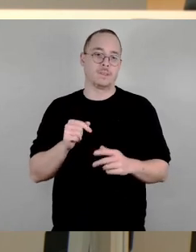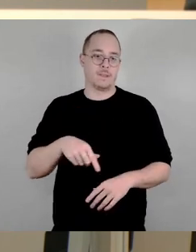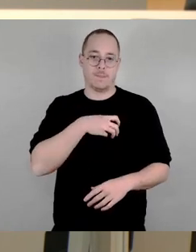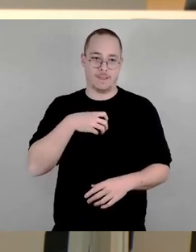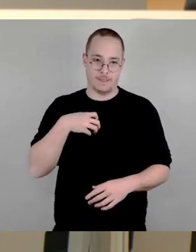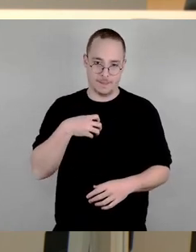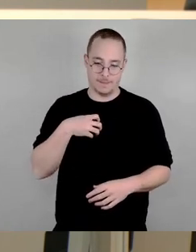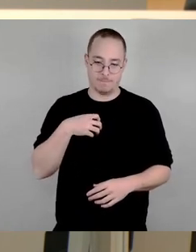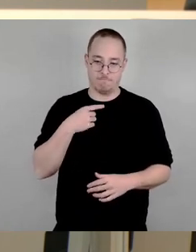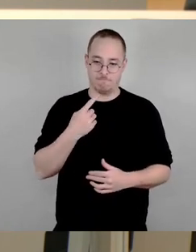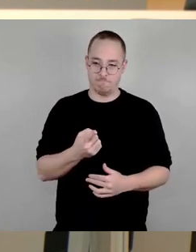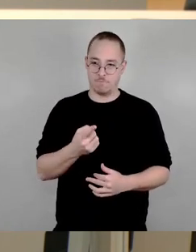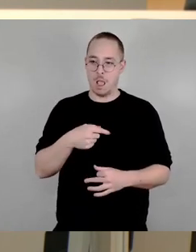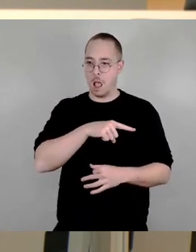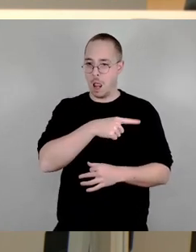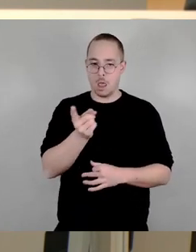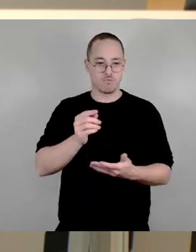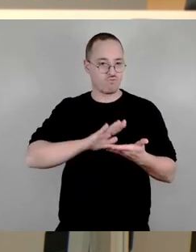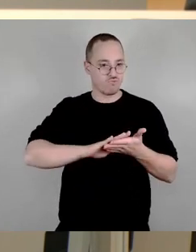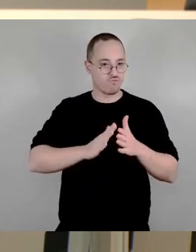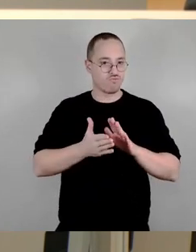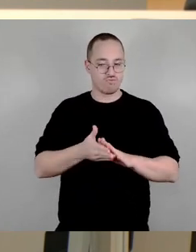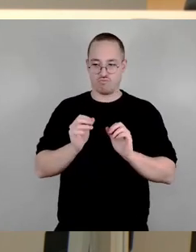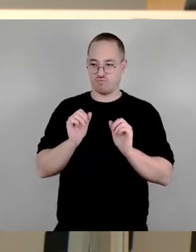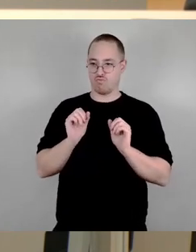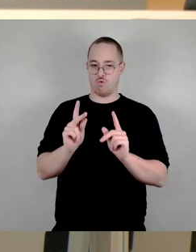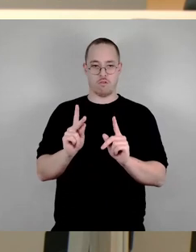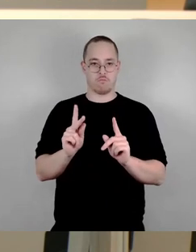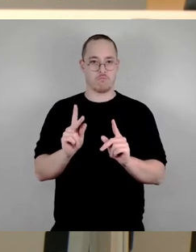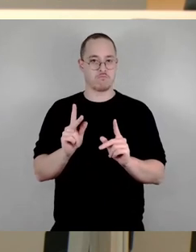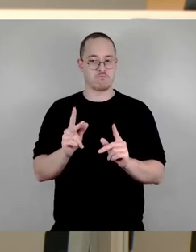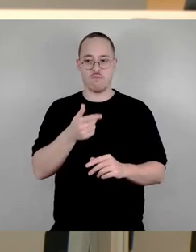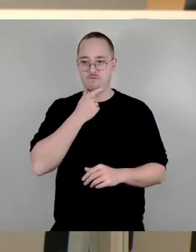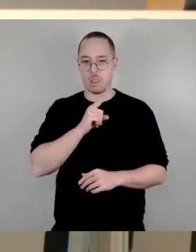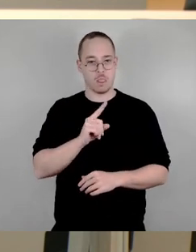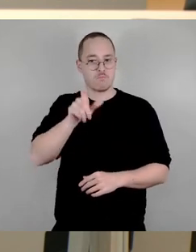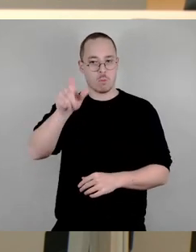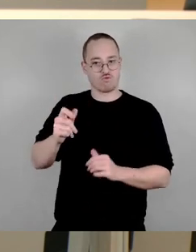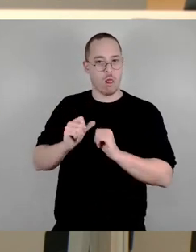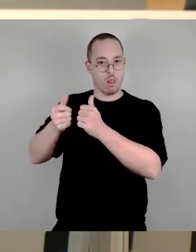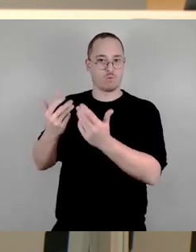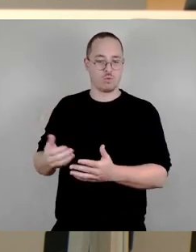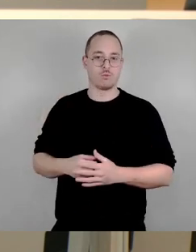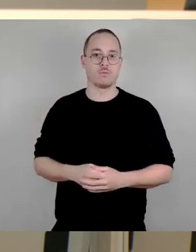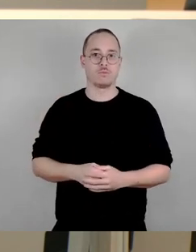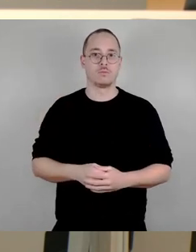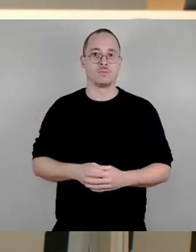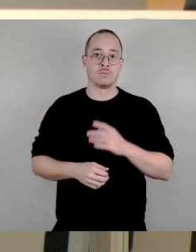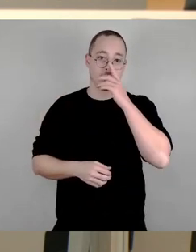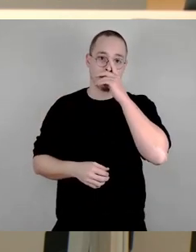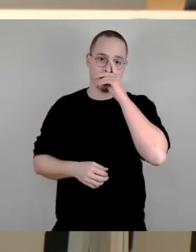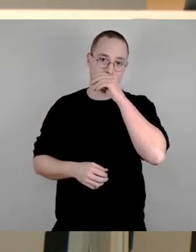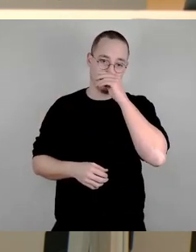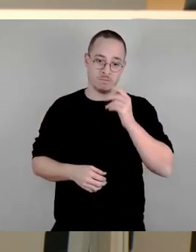Unmenschlichkeit, zurück nach Dresden. In keiner Großstadt gibt es mehr Rassisten und weniger Gegenwehr. Fünf Anschläge auf